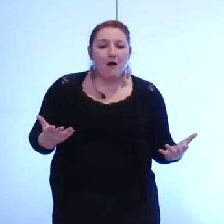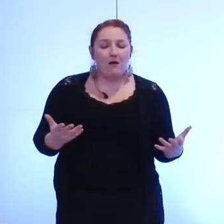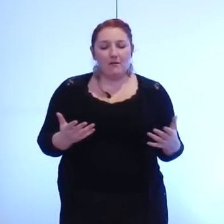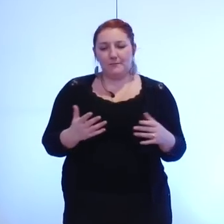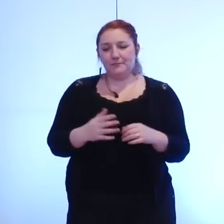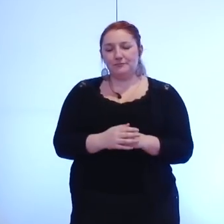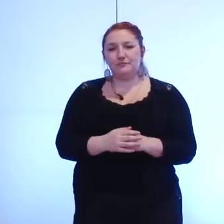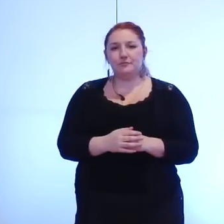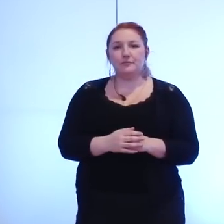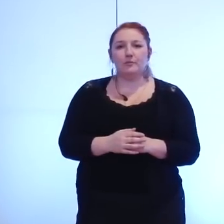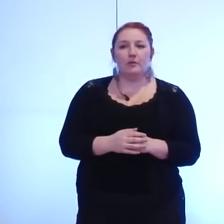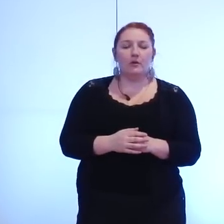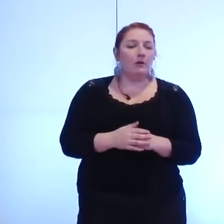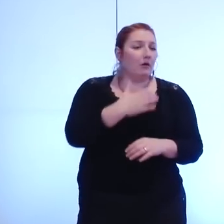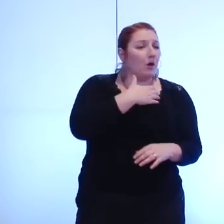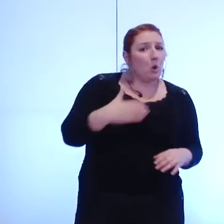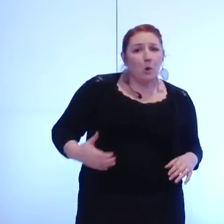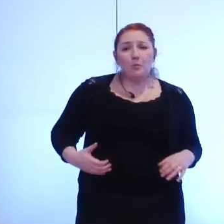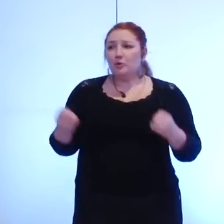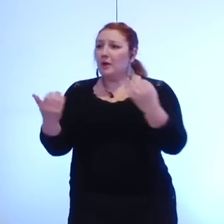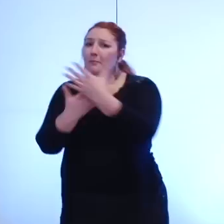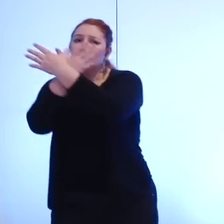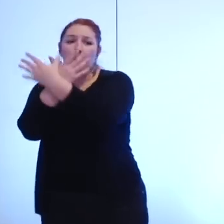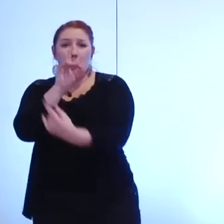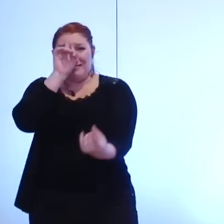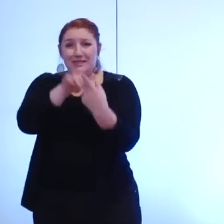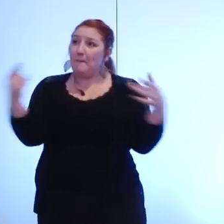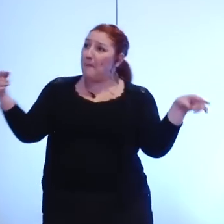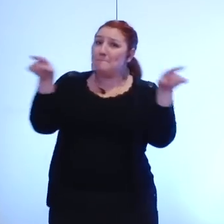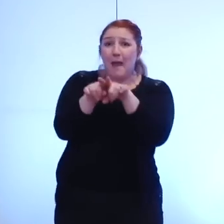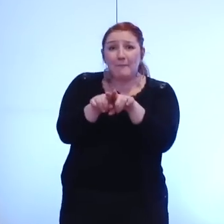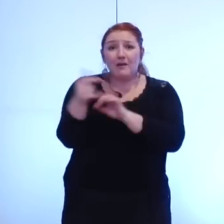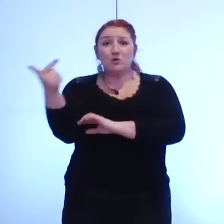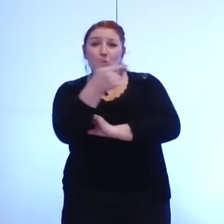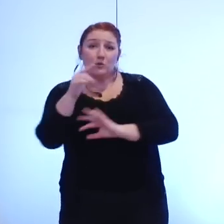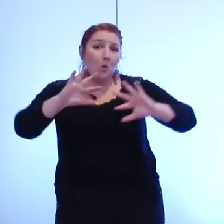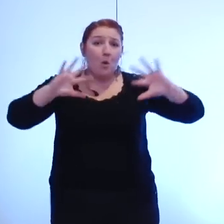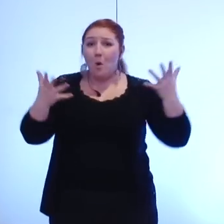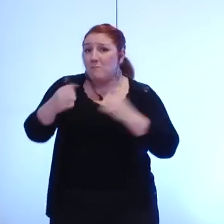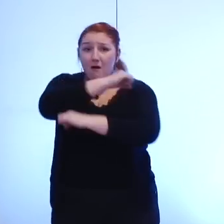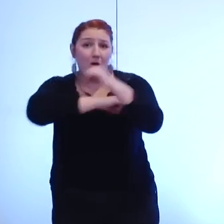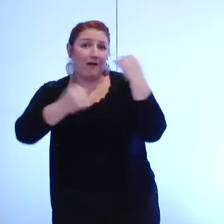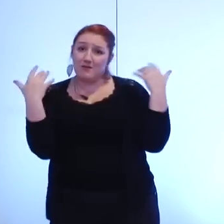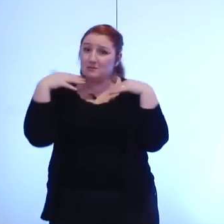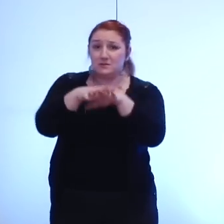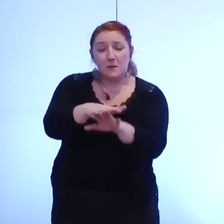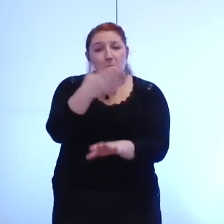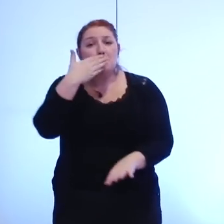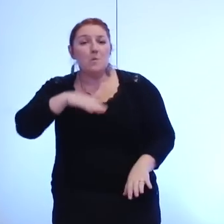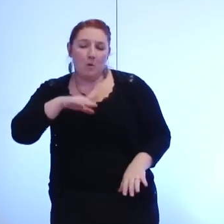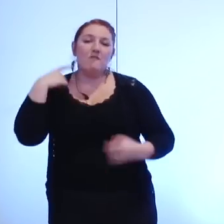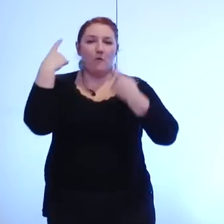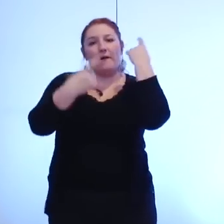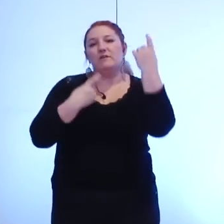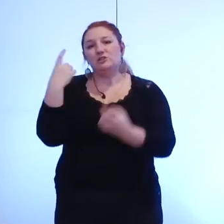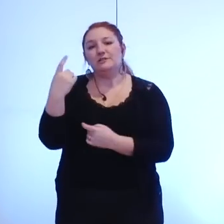articuler communes et métropoles ce sont ces questions qui doivent être posées la question